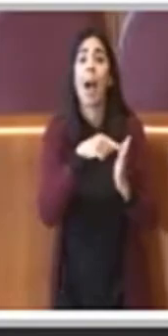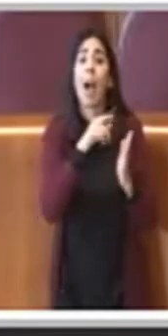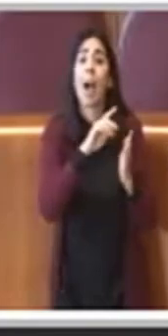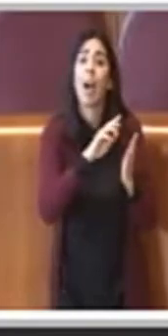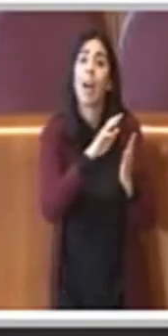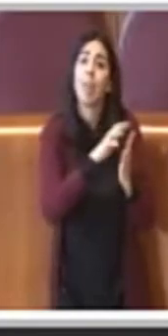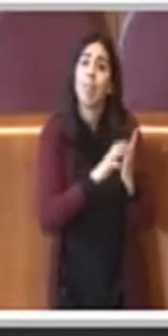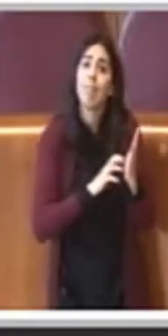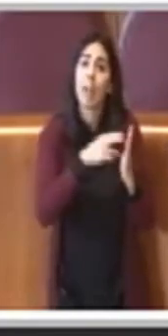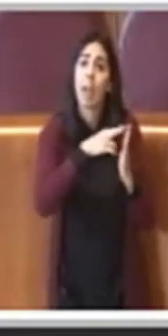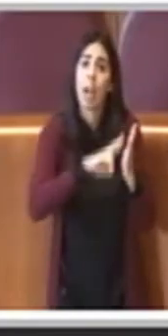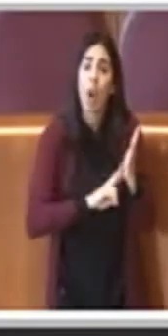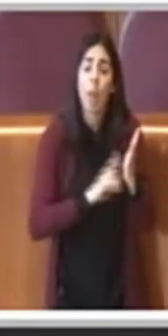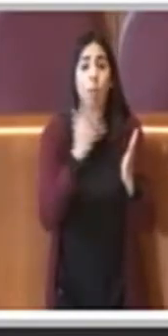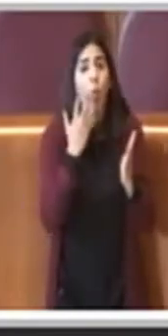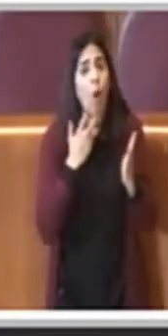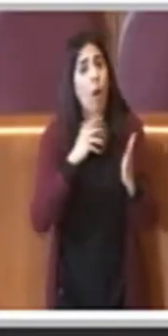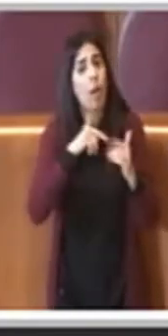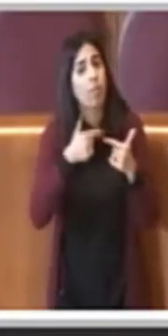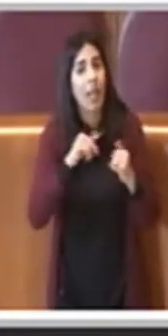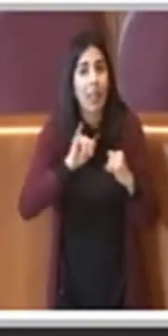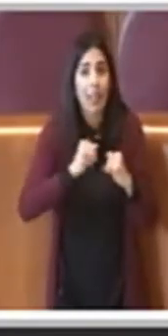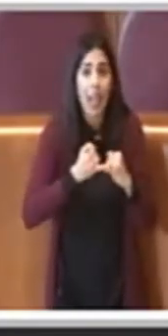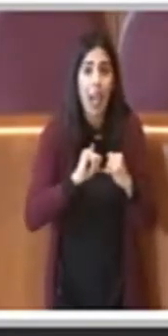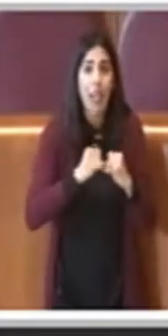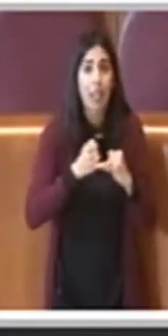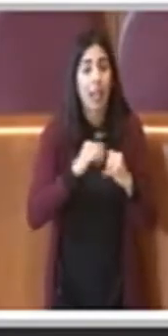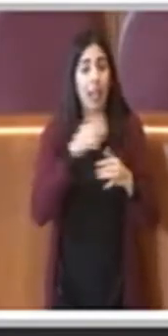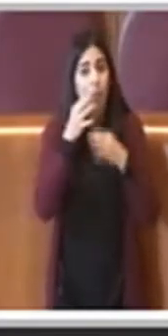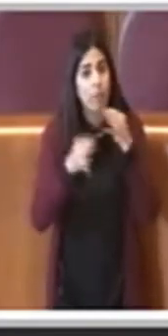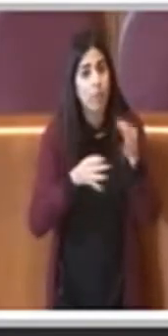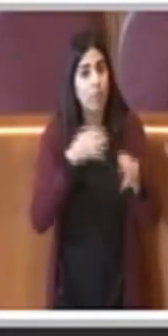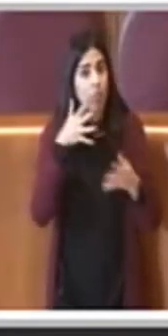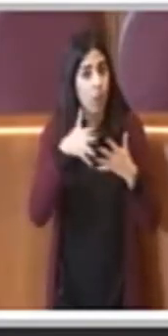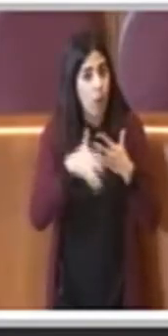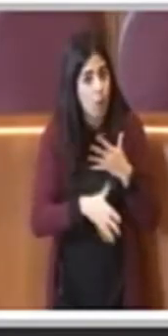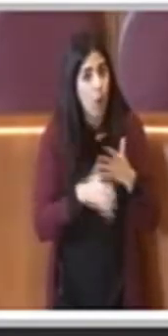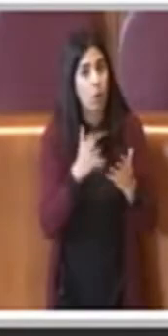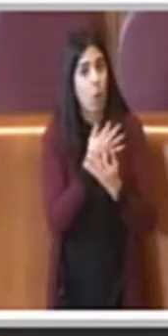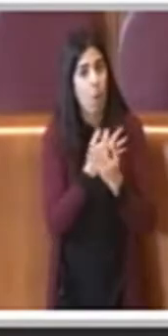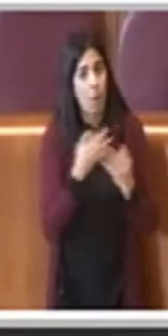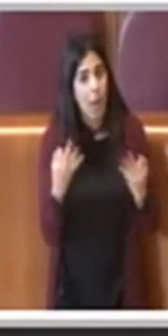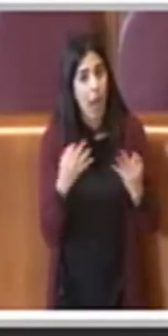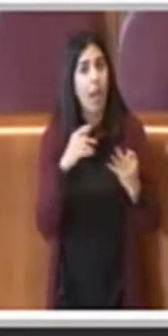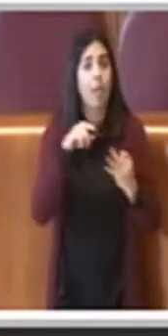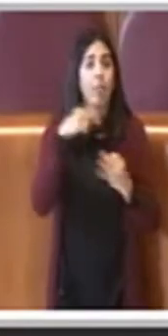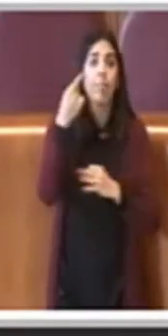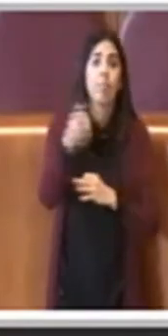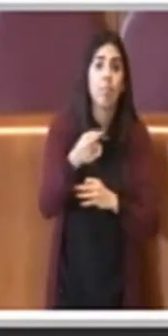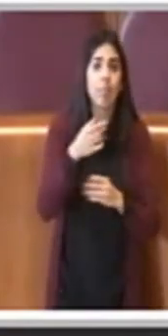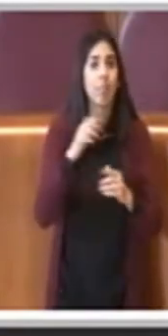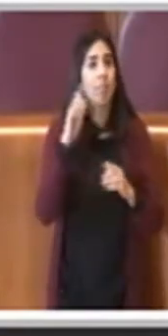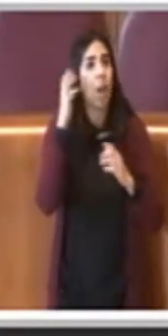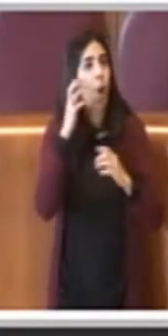le modalità e le fattispecie con cui poi dovranno essere conferiti questi